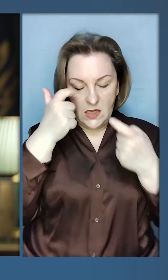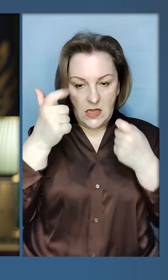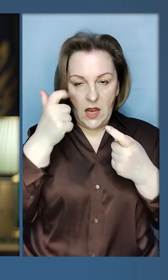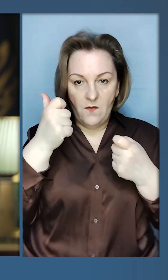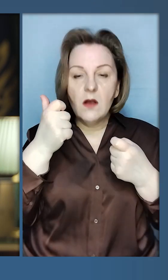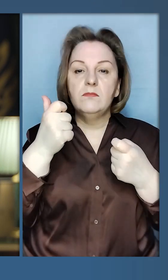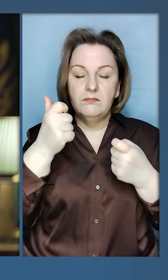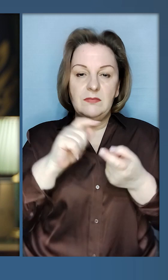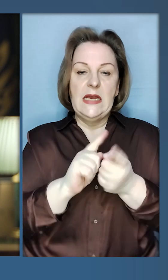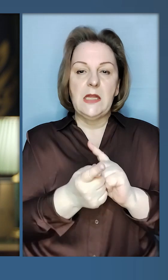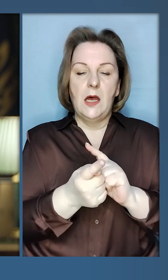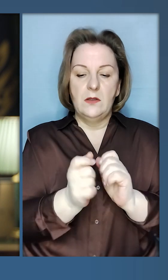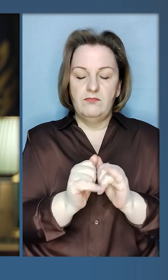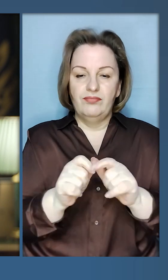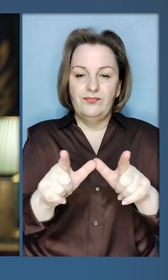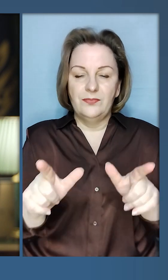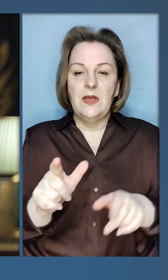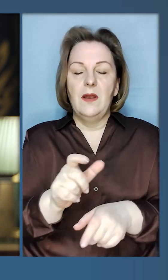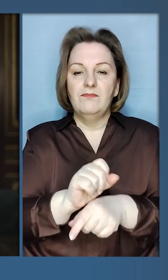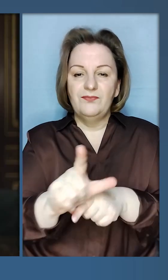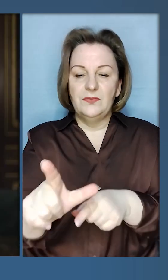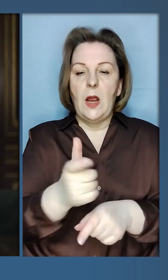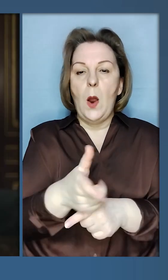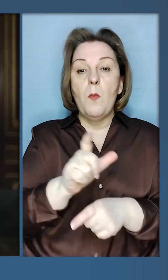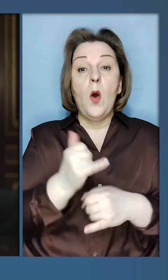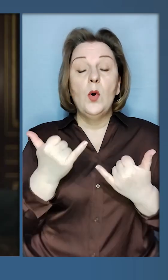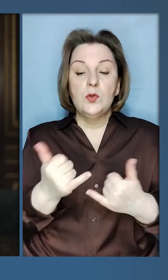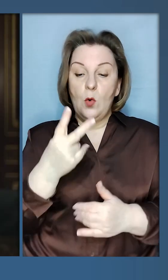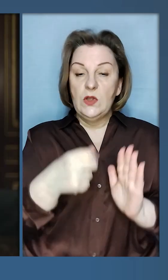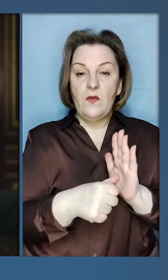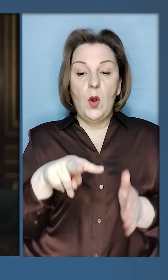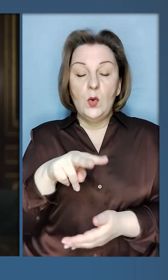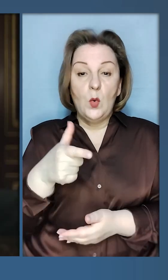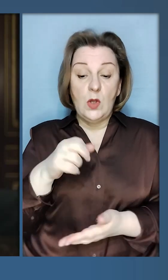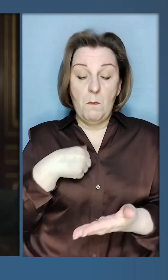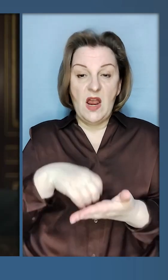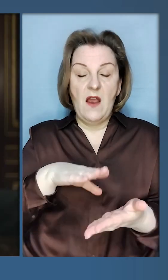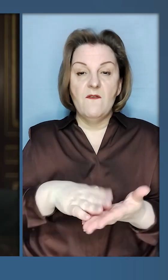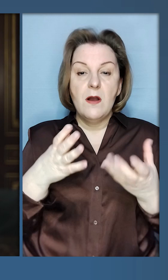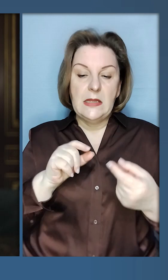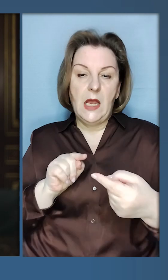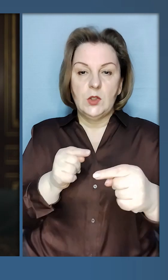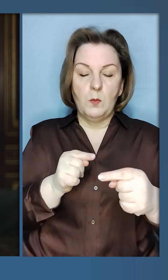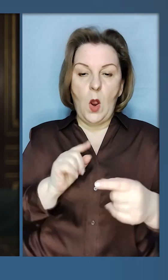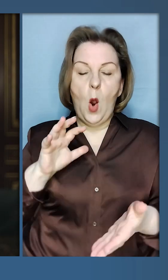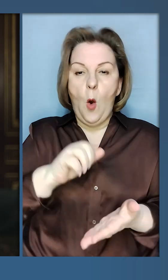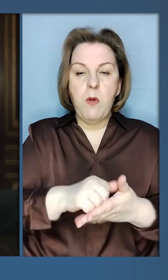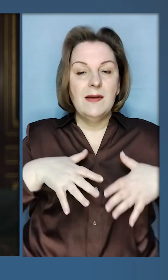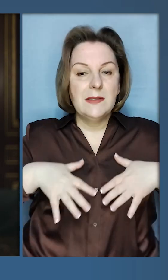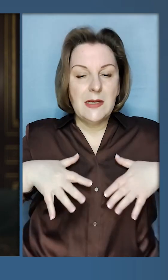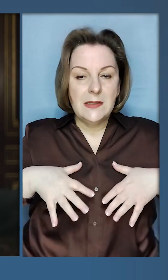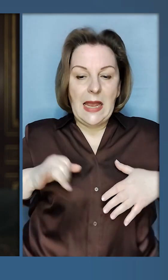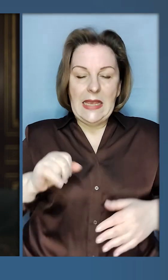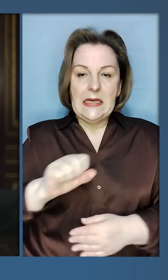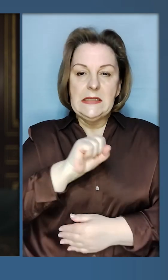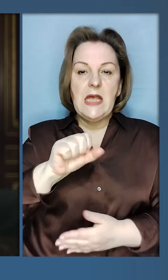інформації ставав більше. Сьогодні, 26 лютого, ми відзначаємо День спротиву окупації